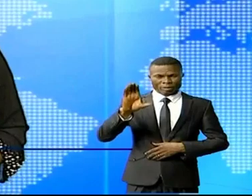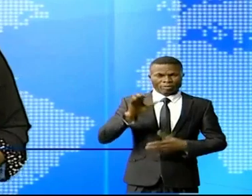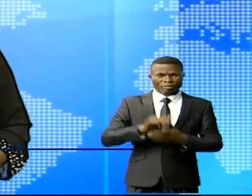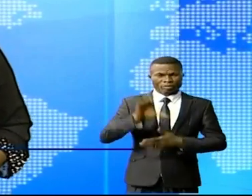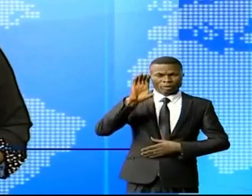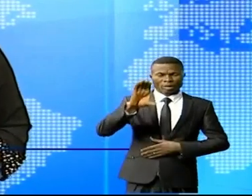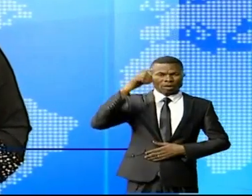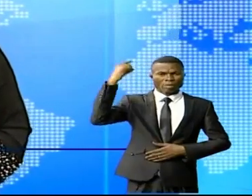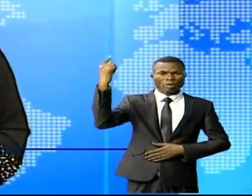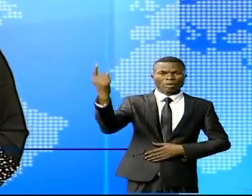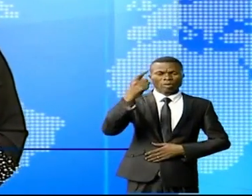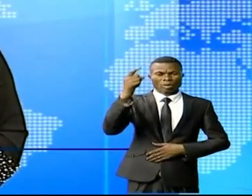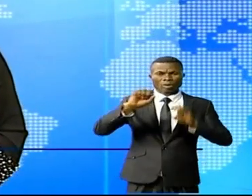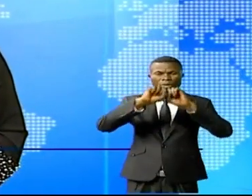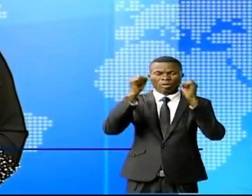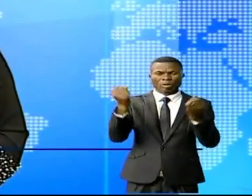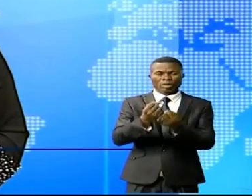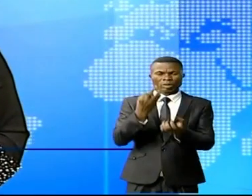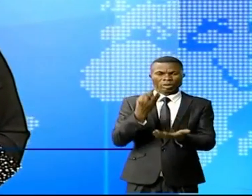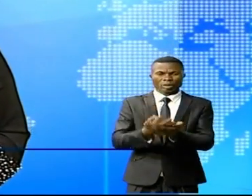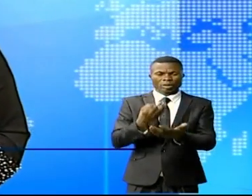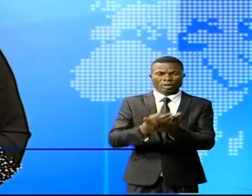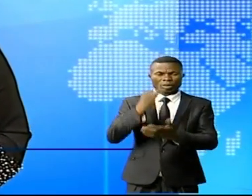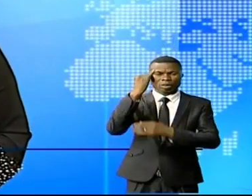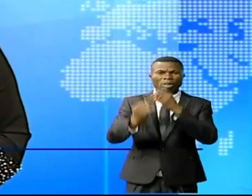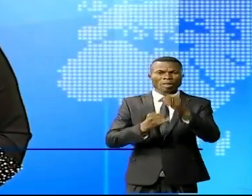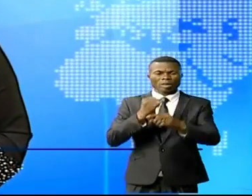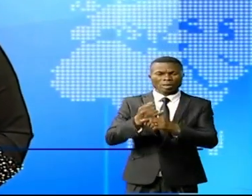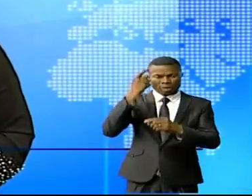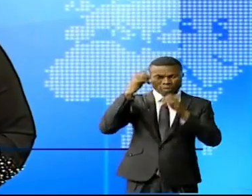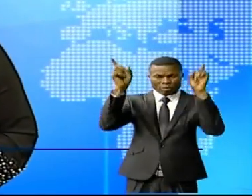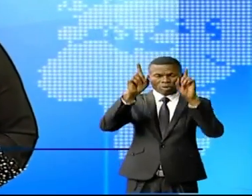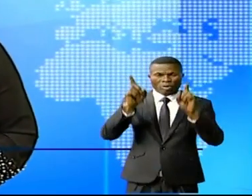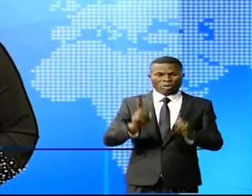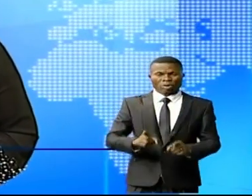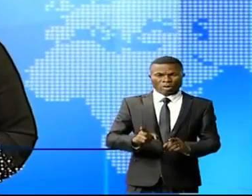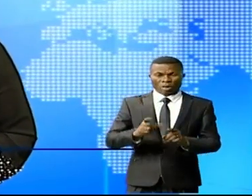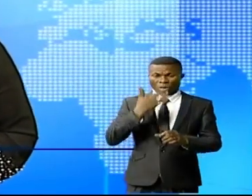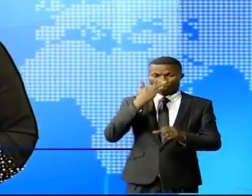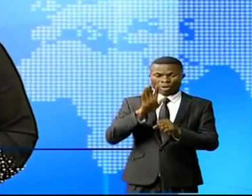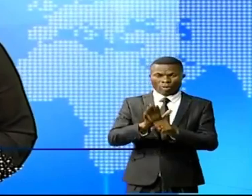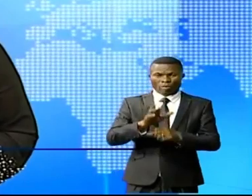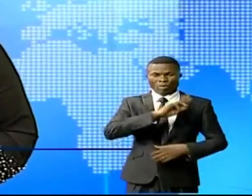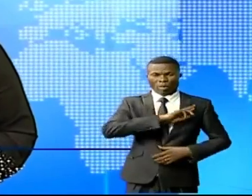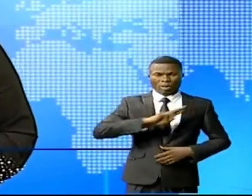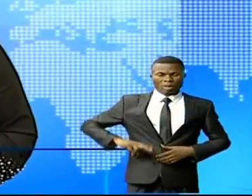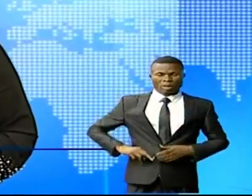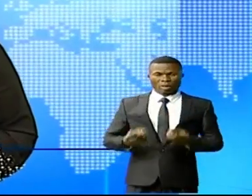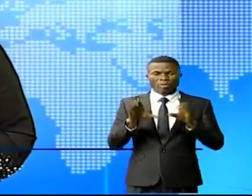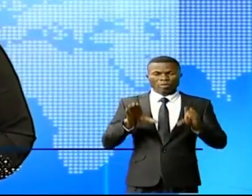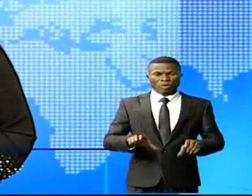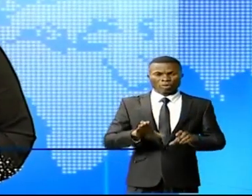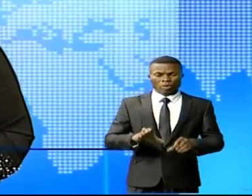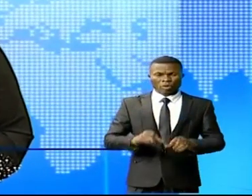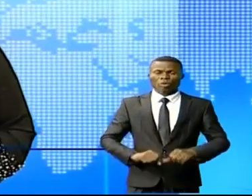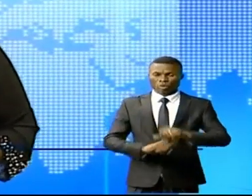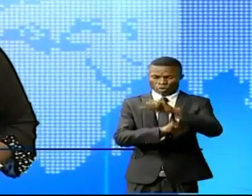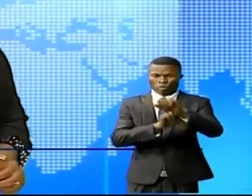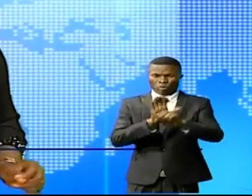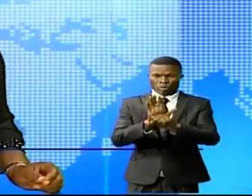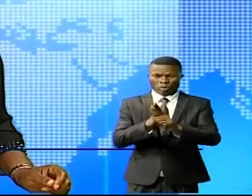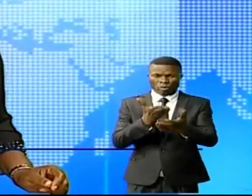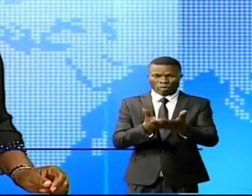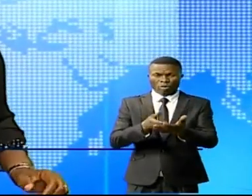Banque mondiale et la Société financière internationale pour l'Afrique garantissent à la République démocratique du Congo de leur soutien aux